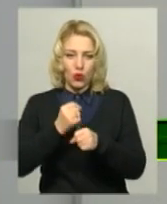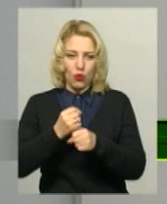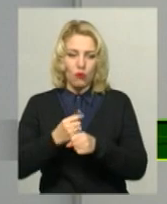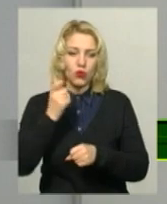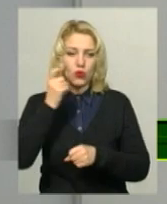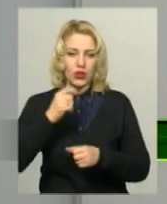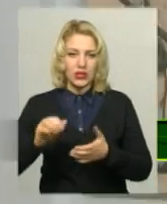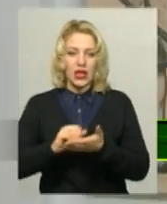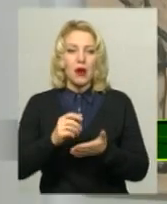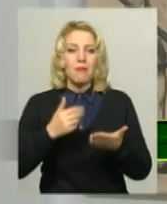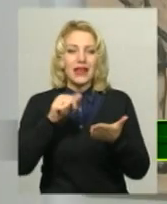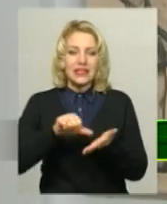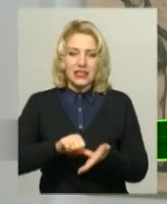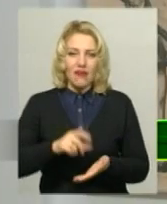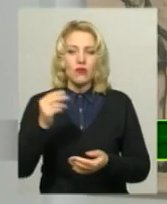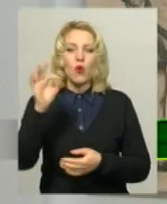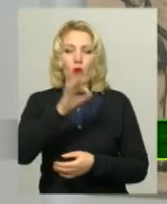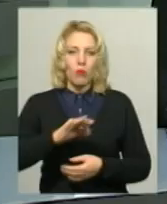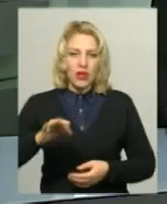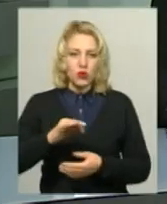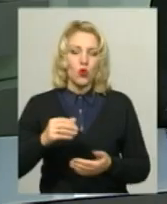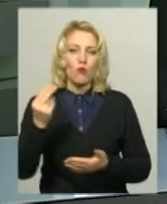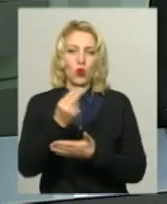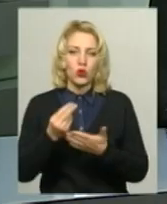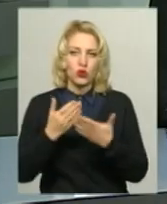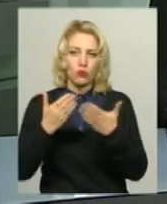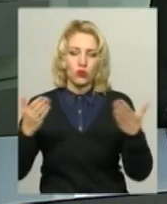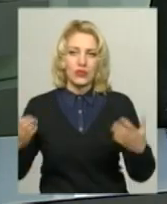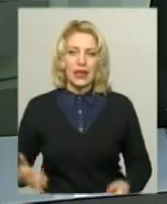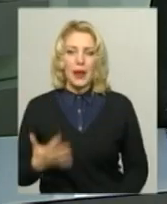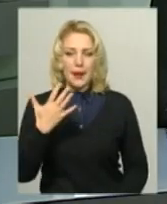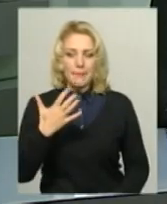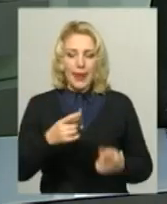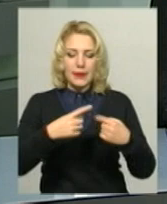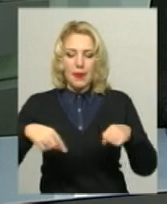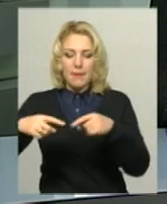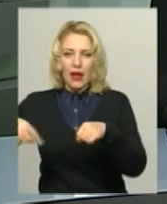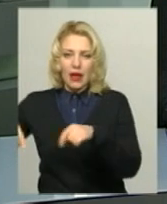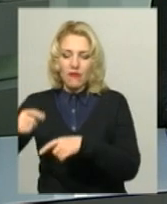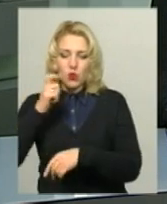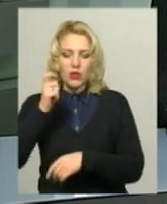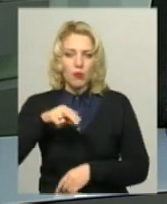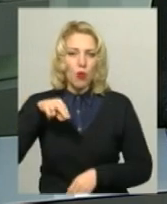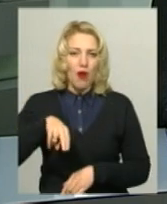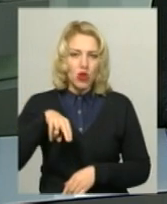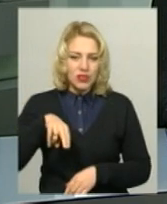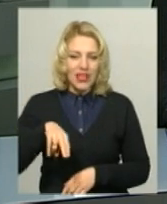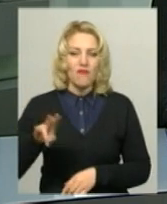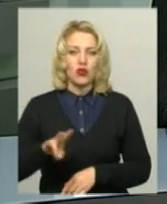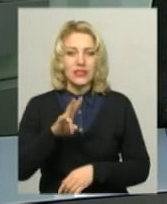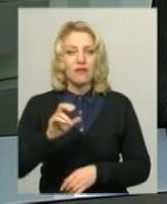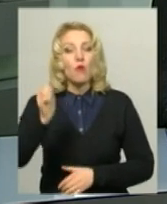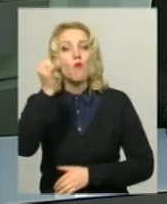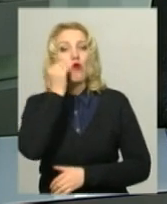сьогодні на виставці в обласному художньому музеї. П'ять парафій Української православної церкви Московського патріархату